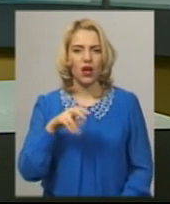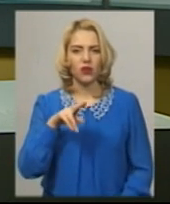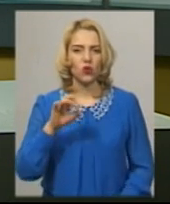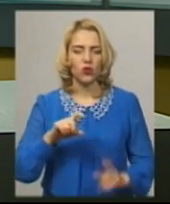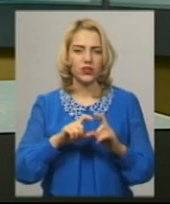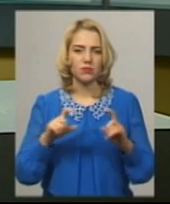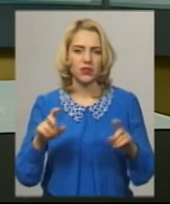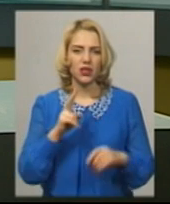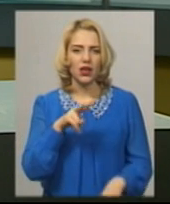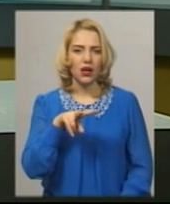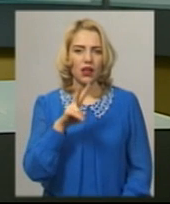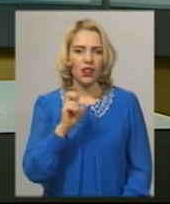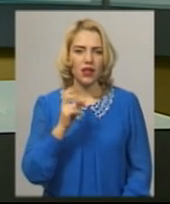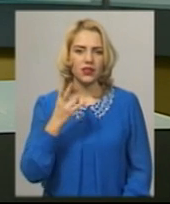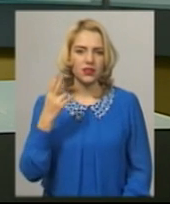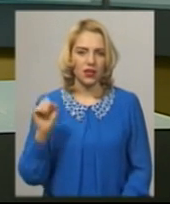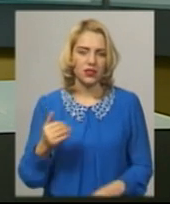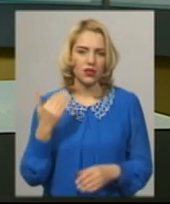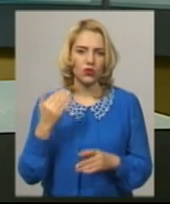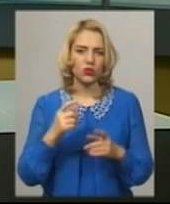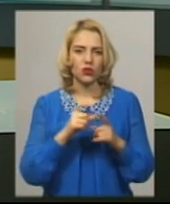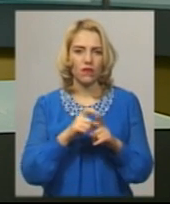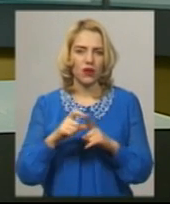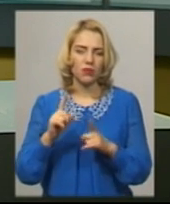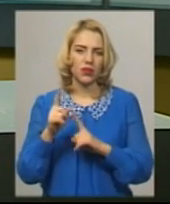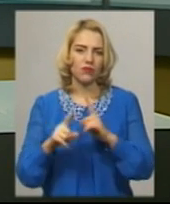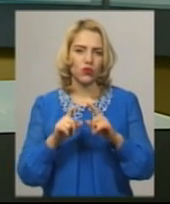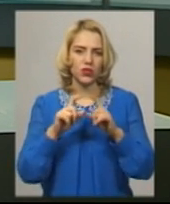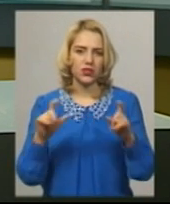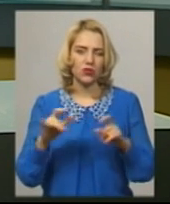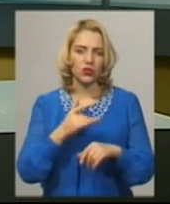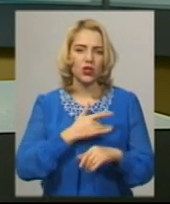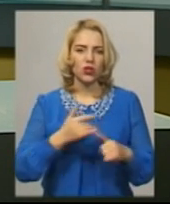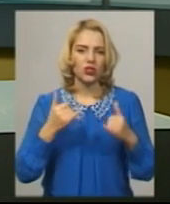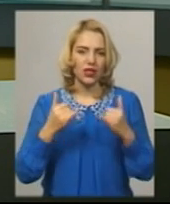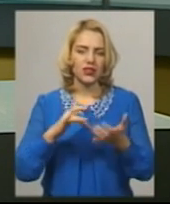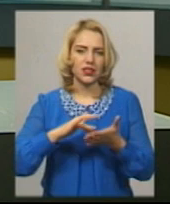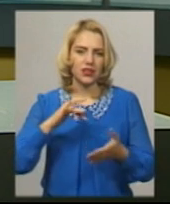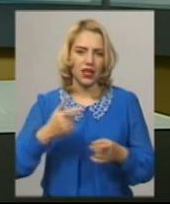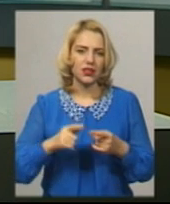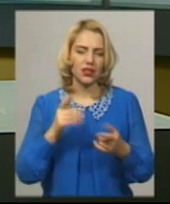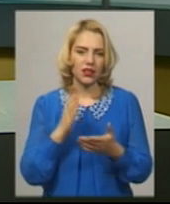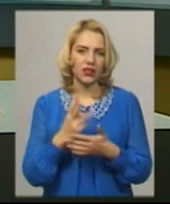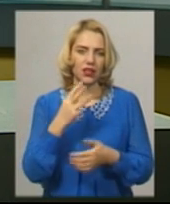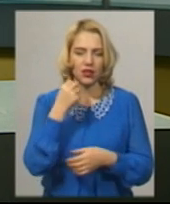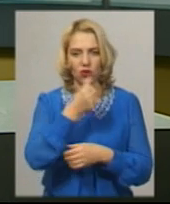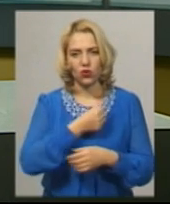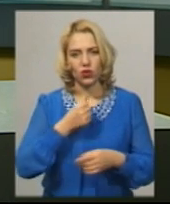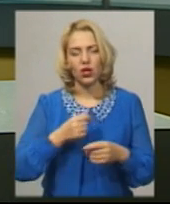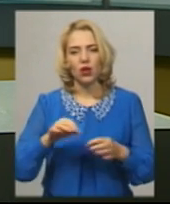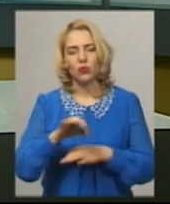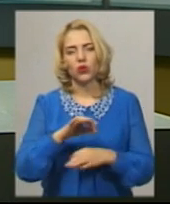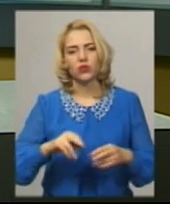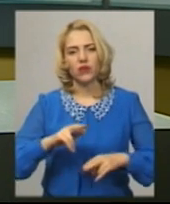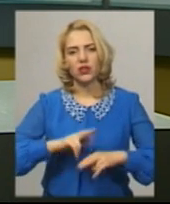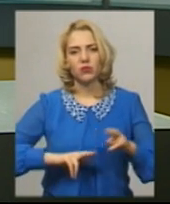кардіологічного диспансеру Андрій Кланца. За його словами, перетворення закладу в сучасний серцево-судинний центр триває близько трьох років.